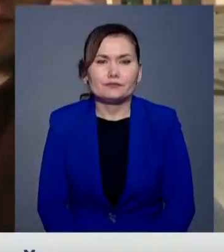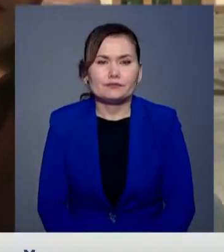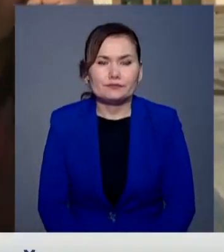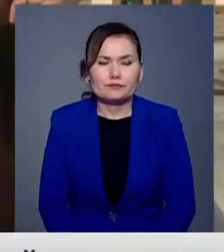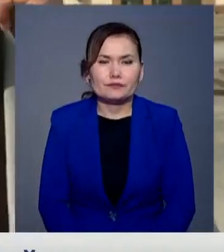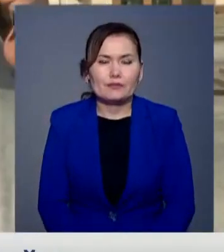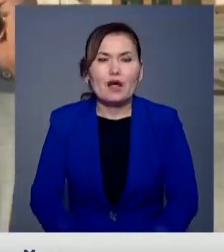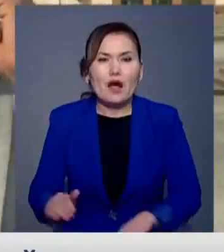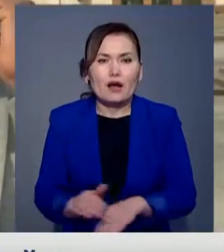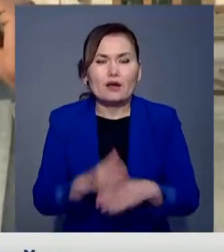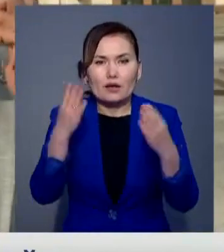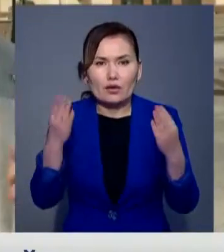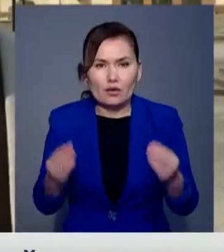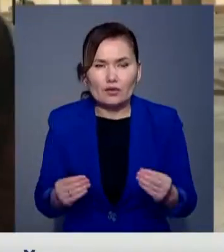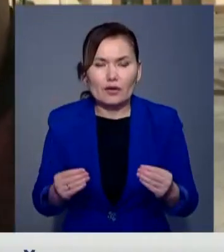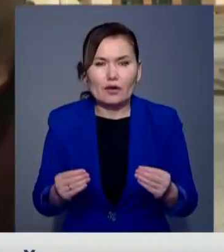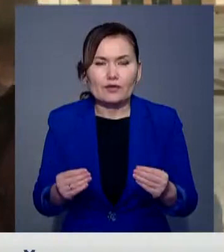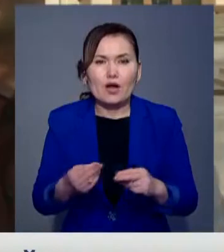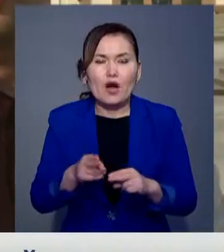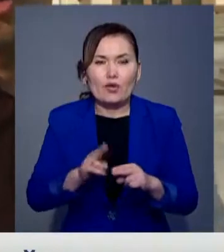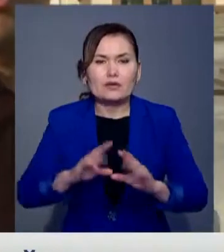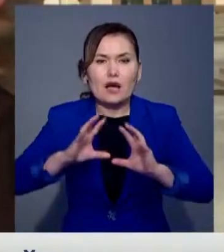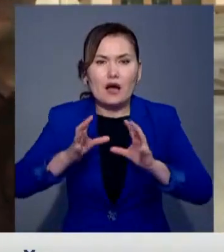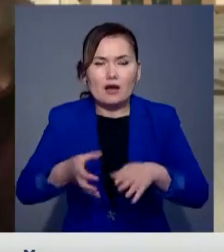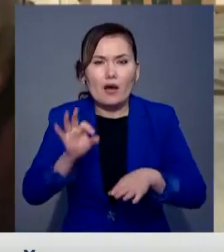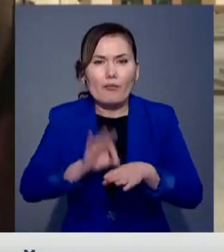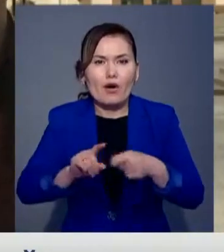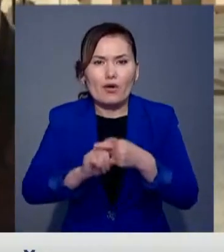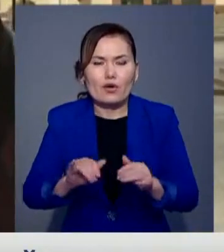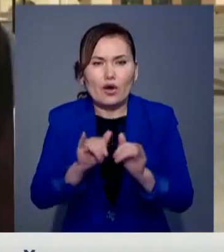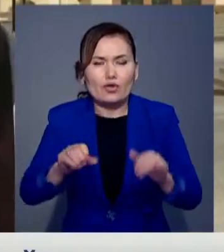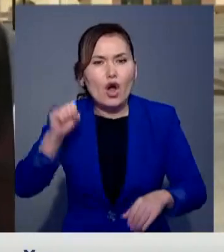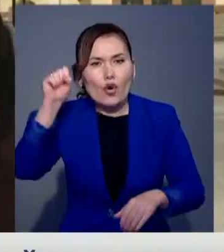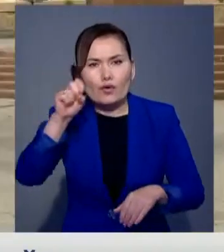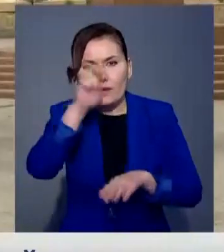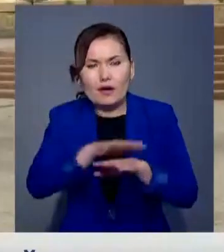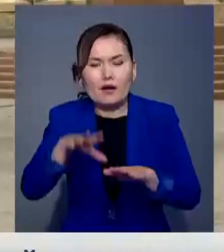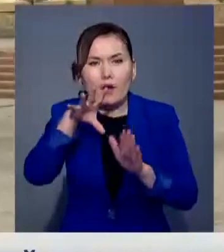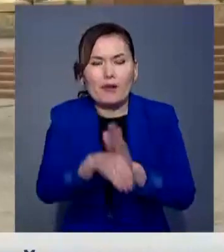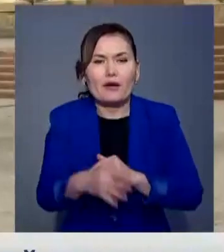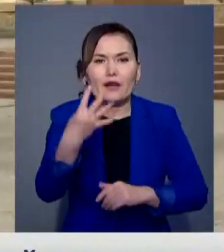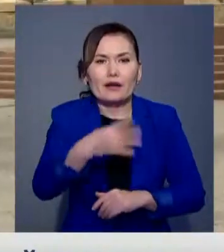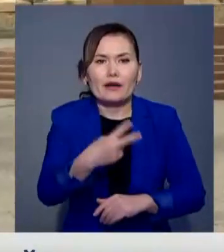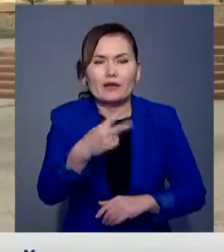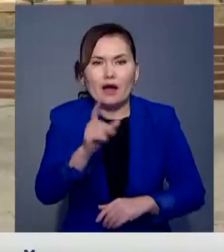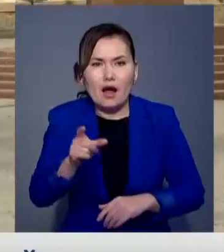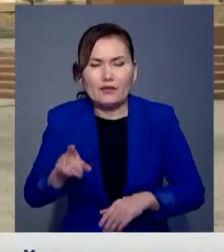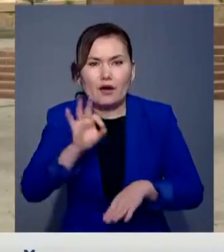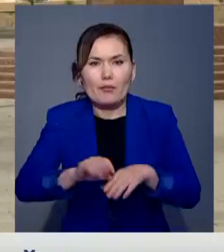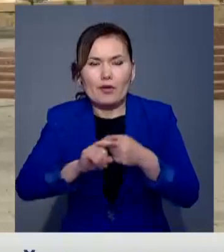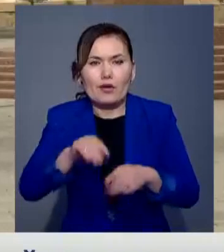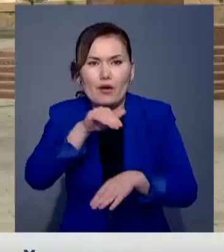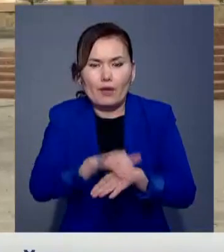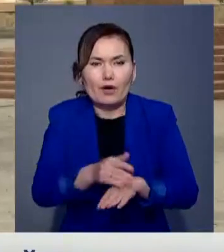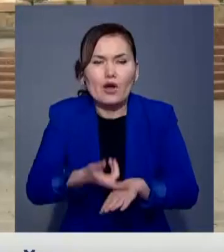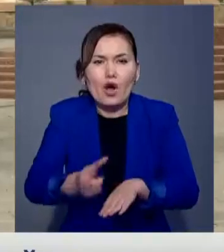Қайырлығын бауыржан, дүңгіленген дүниені дүрліктерген ауырынмен өзбекстанда 42 адам ауырыл жатыр. Қазір олардың арасында